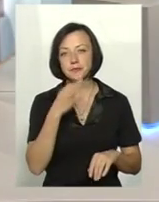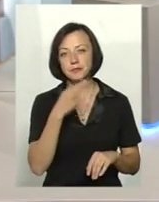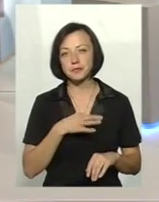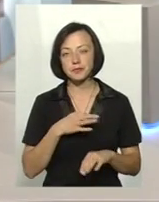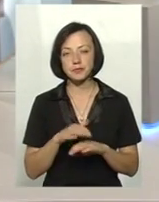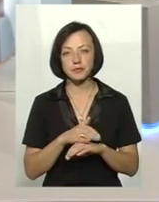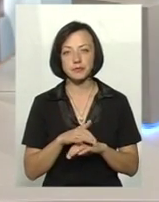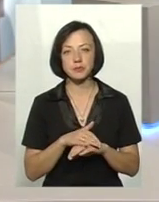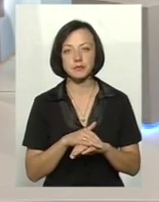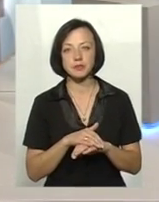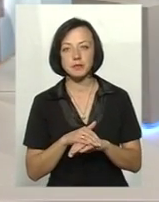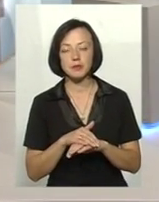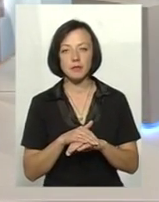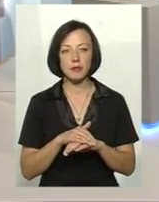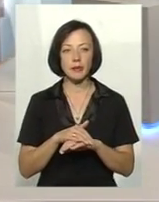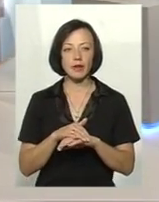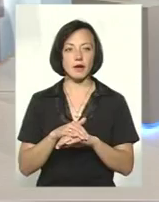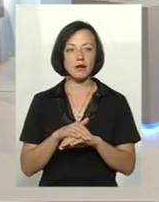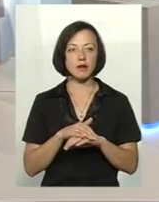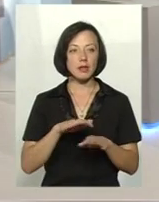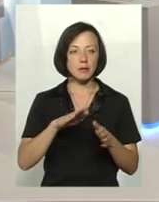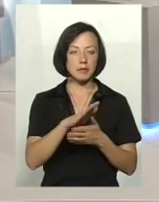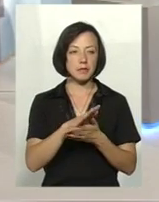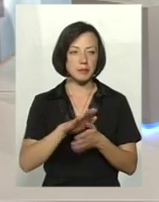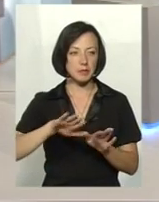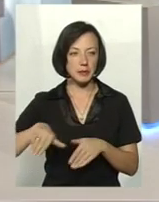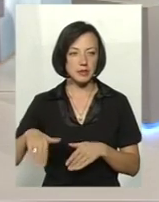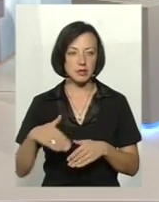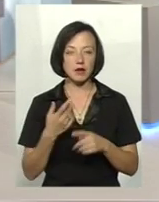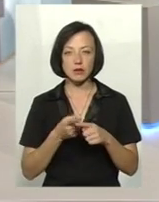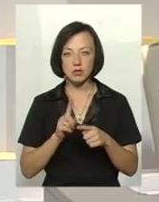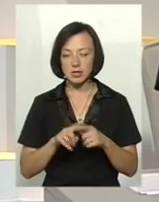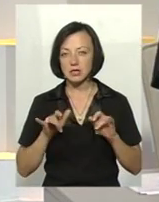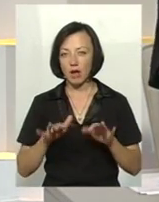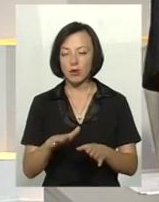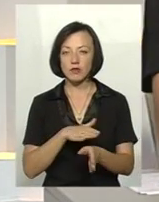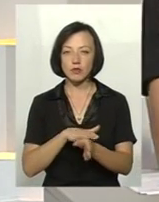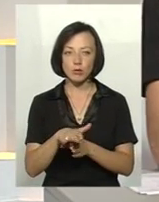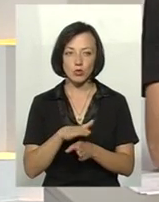після того, як відбулися оці всі заходи,